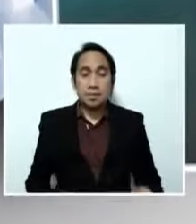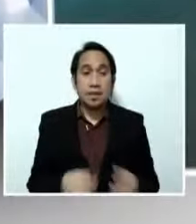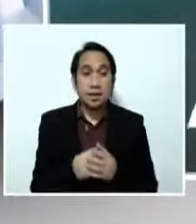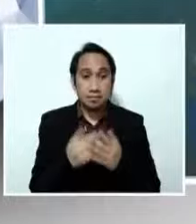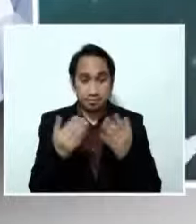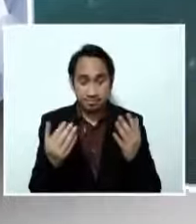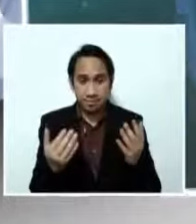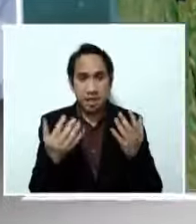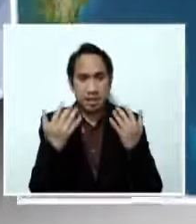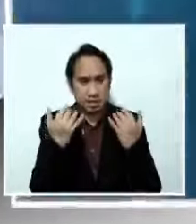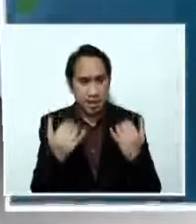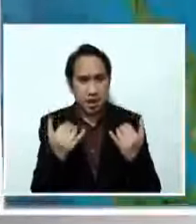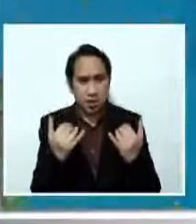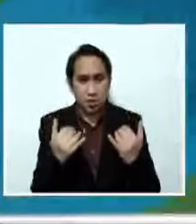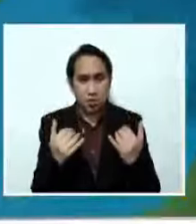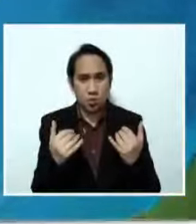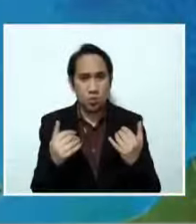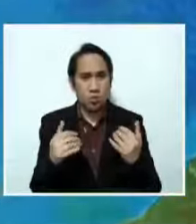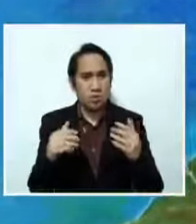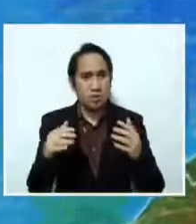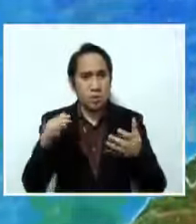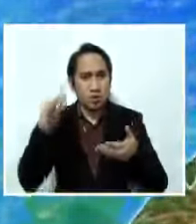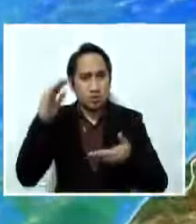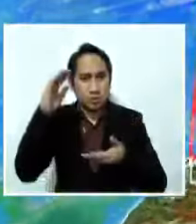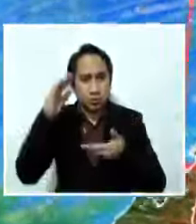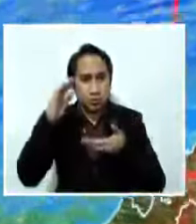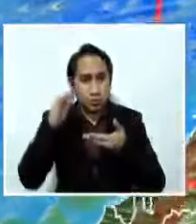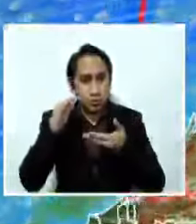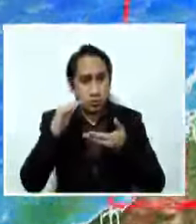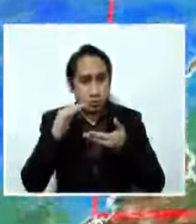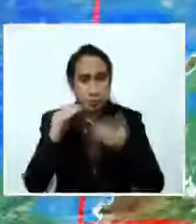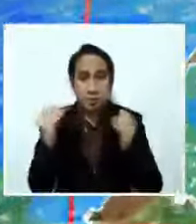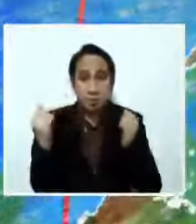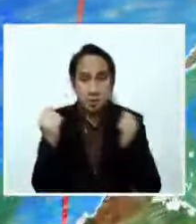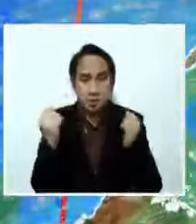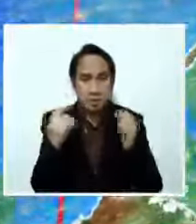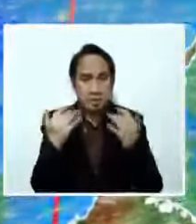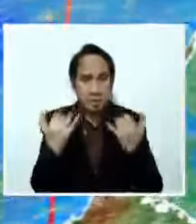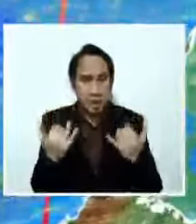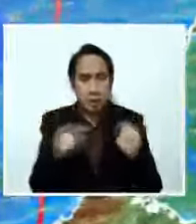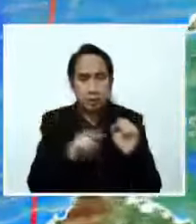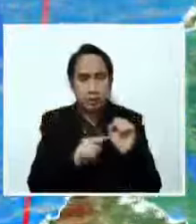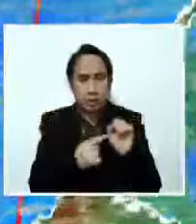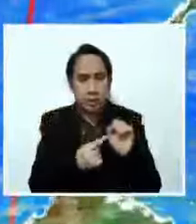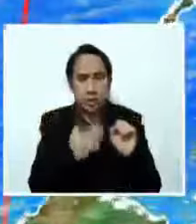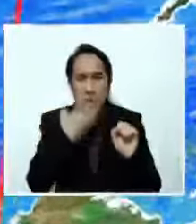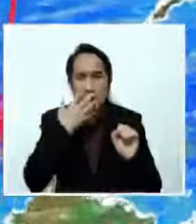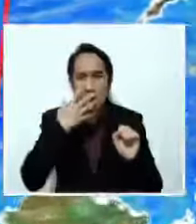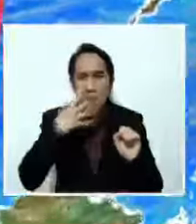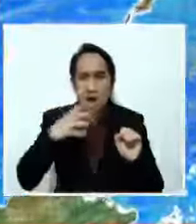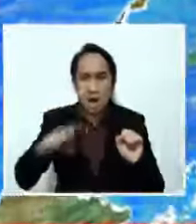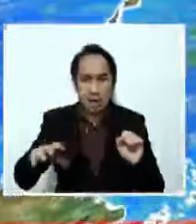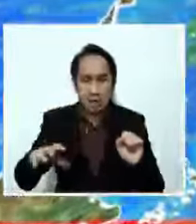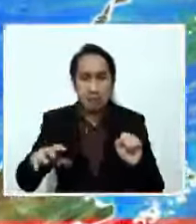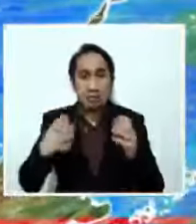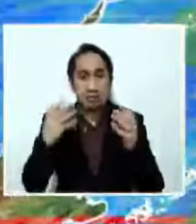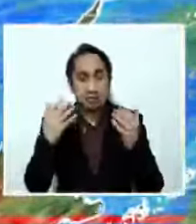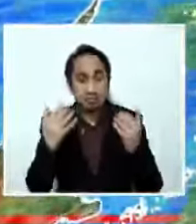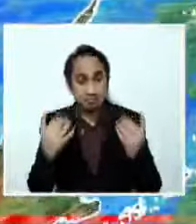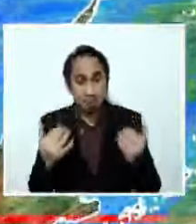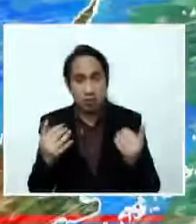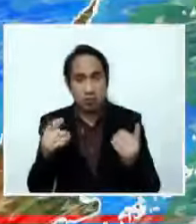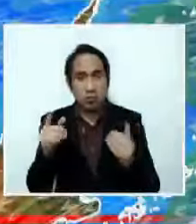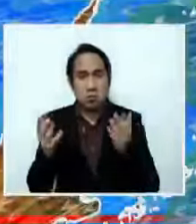Kapamilya, humina na ulit ang malamigdamihan at tumiiral na ngayon ang mainit at maalidsagang Easterlies. Sa forecast ng The Weather Company